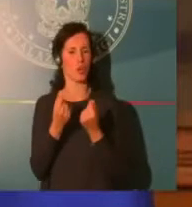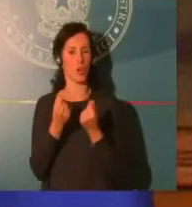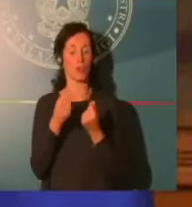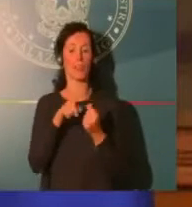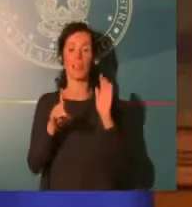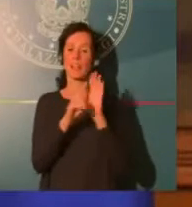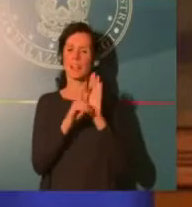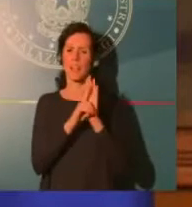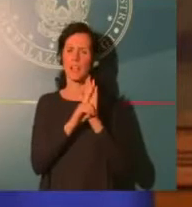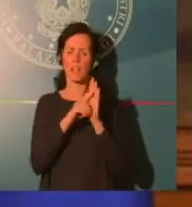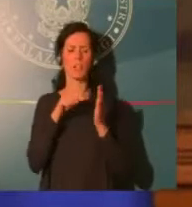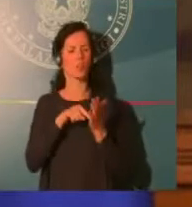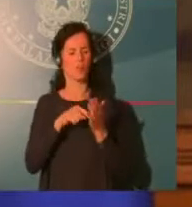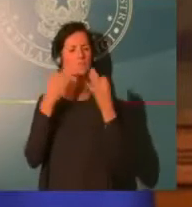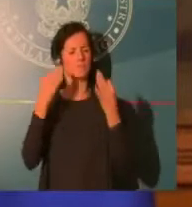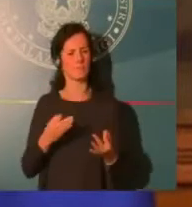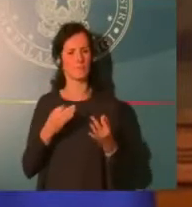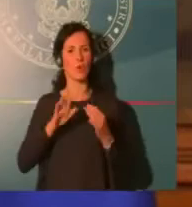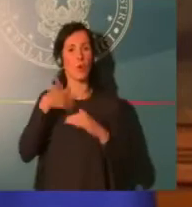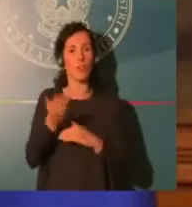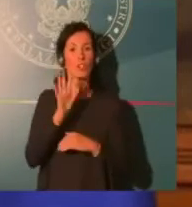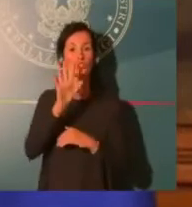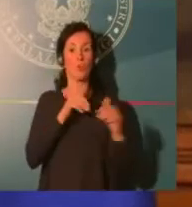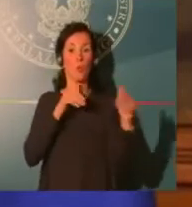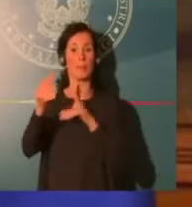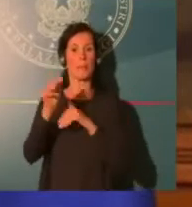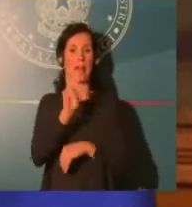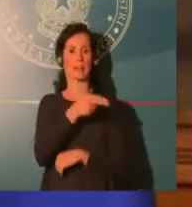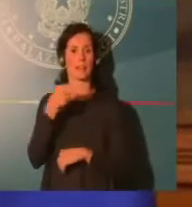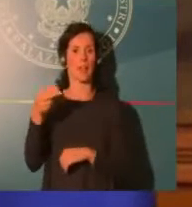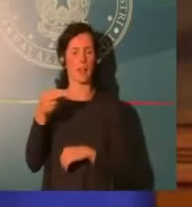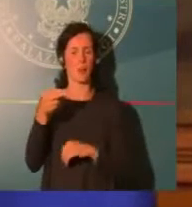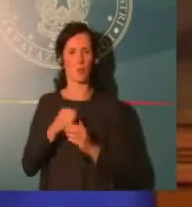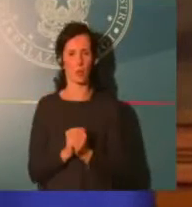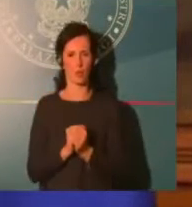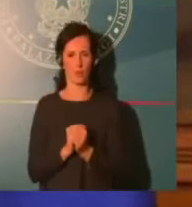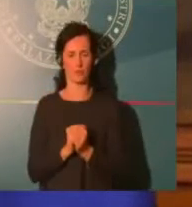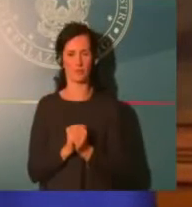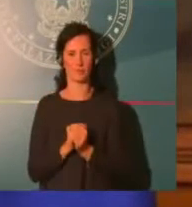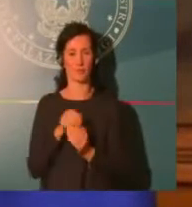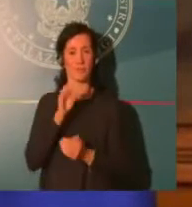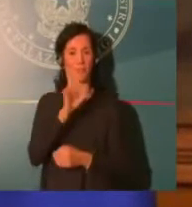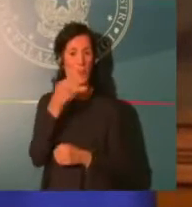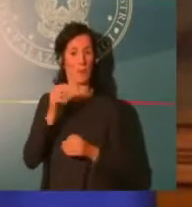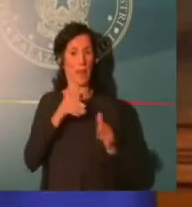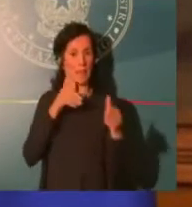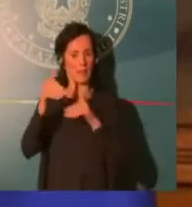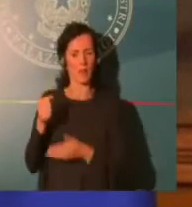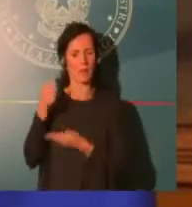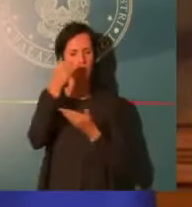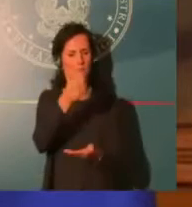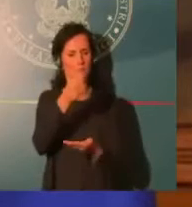immediate a beneficio delle categorie, degli operatori economici e dei lavoratori che sono direttamente